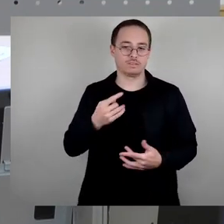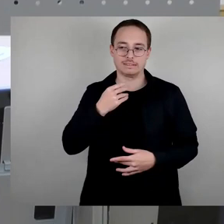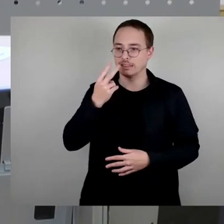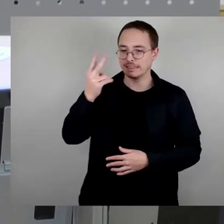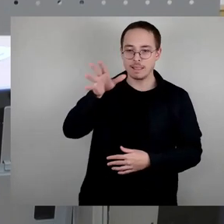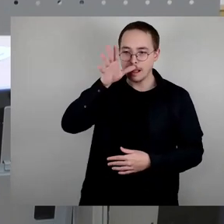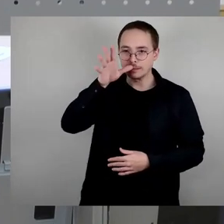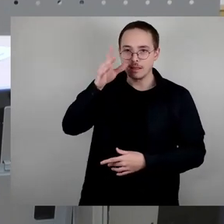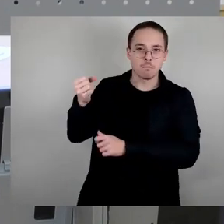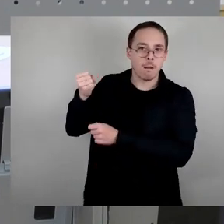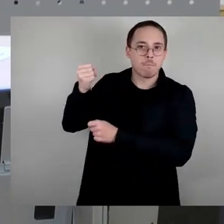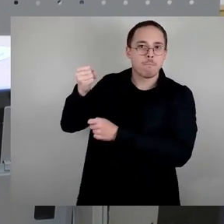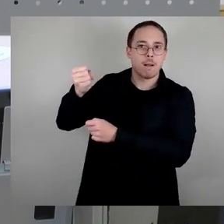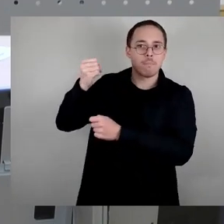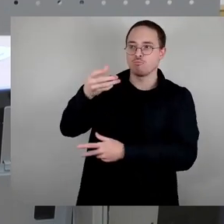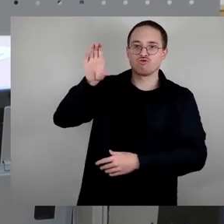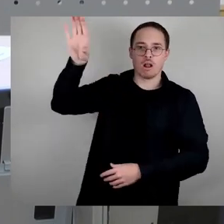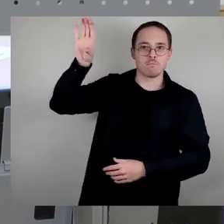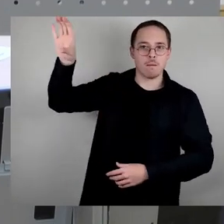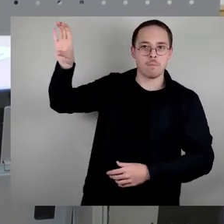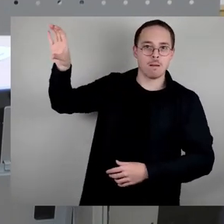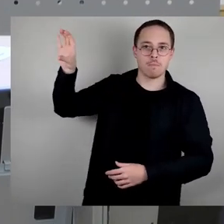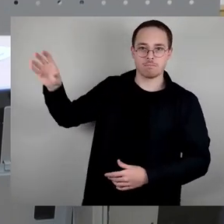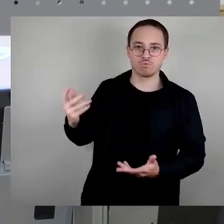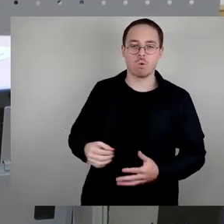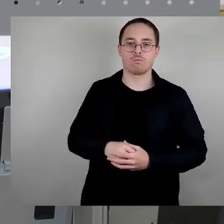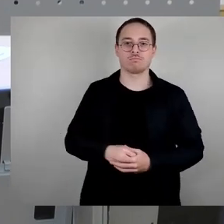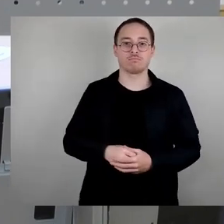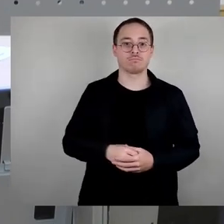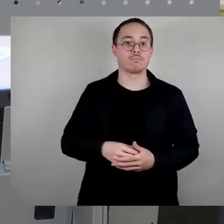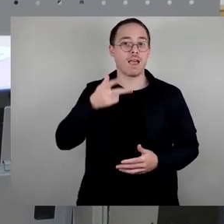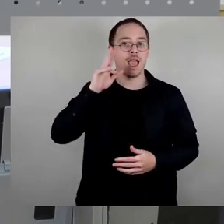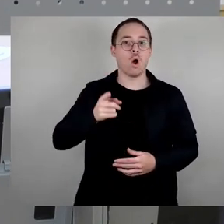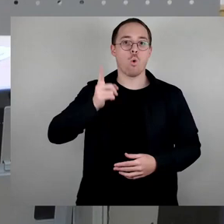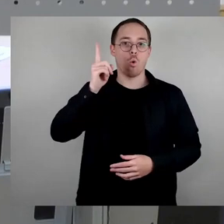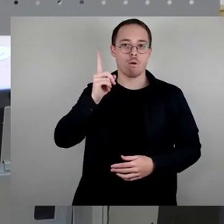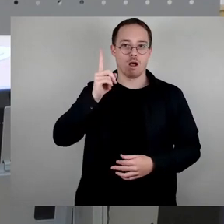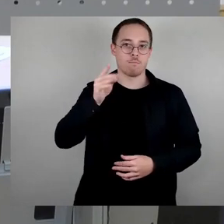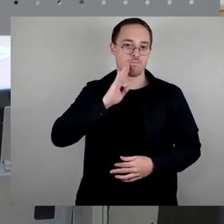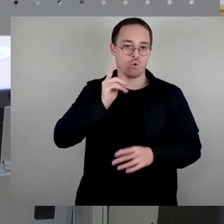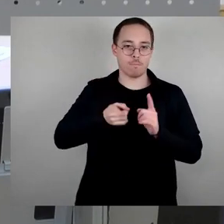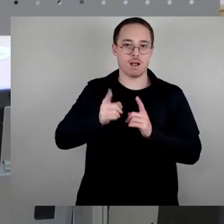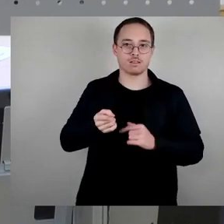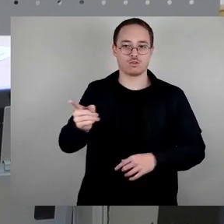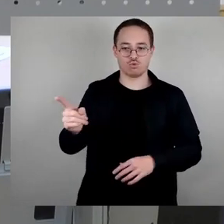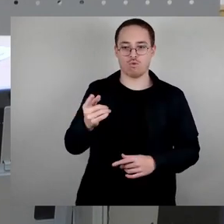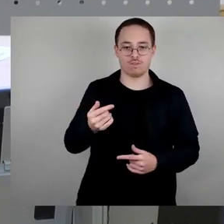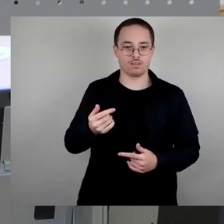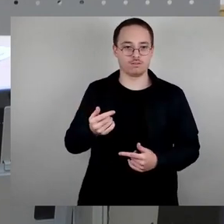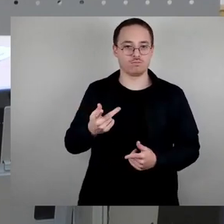einen Opernball finanziert und auch selber dorthin geht, der nahtlos an die Tradition von 1939